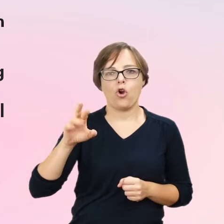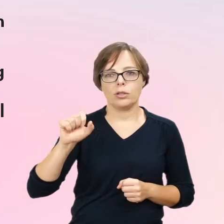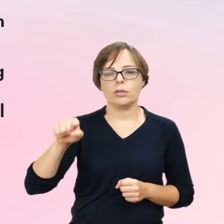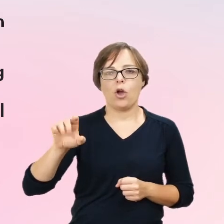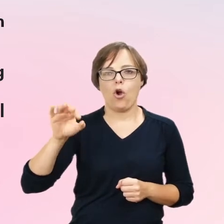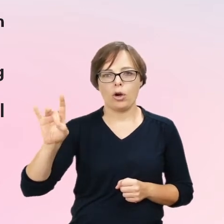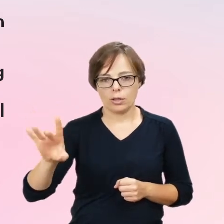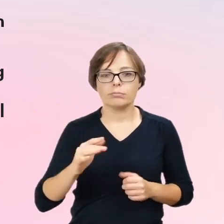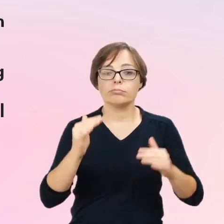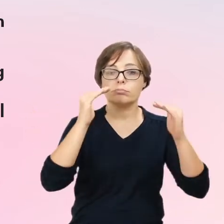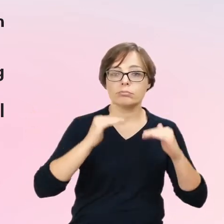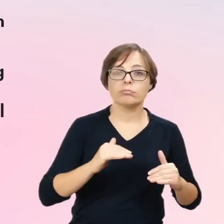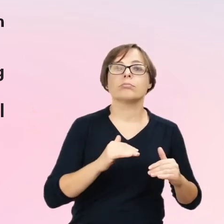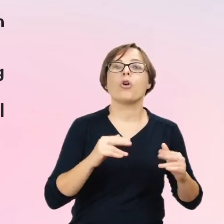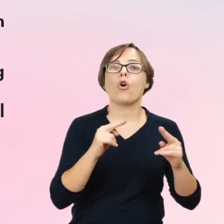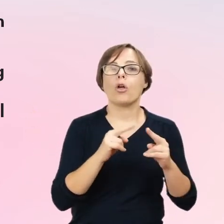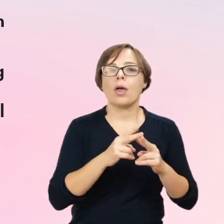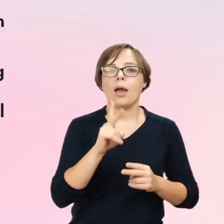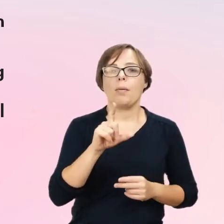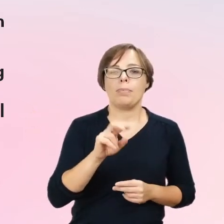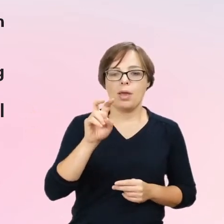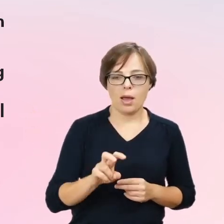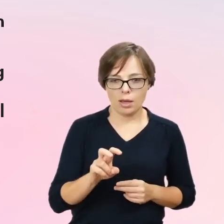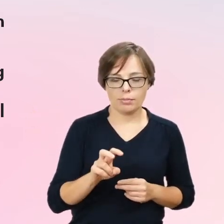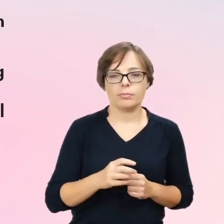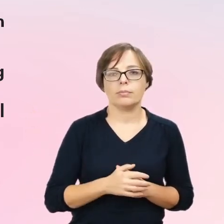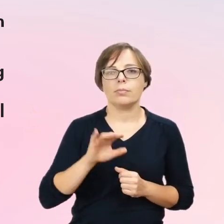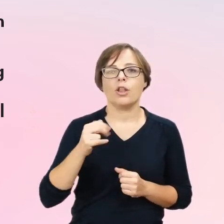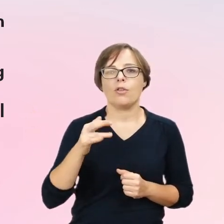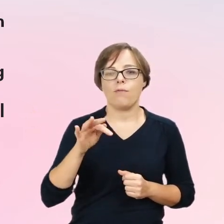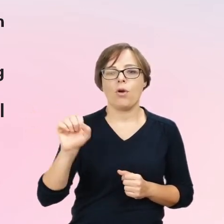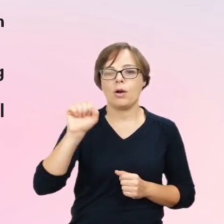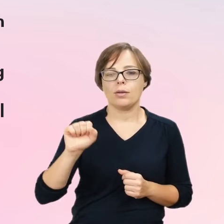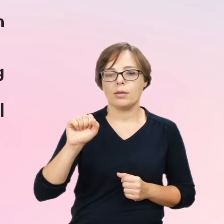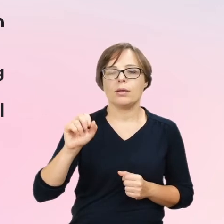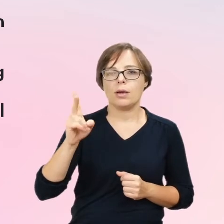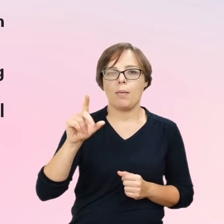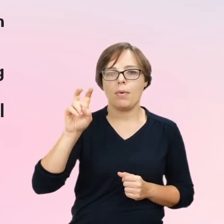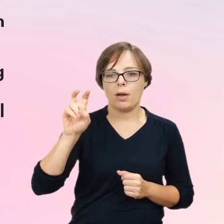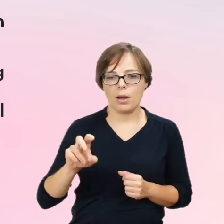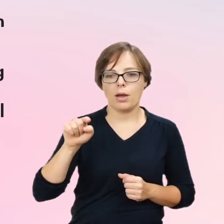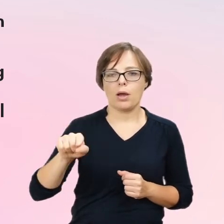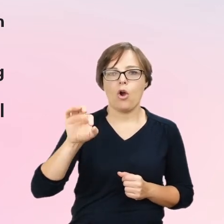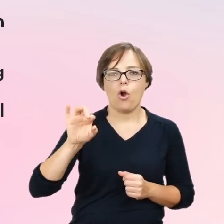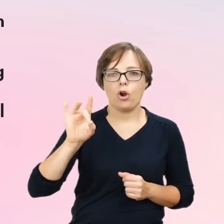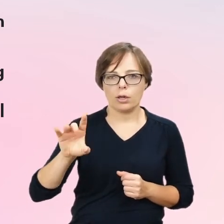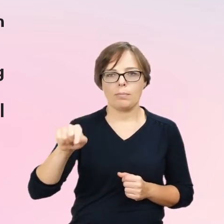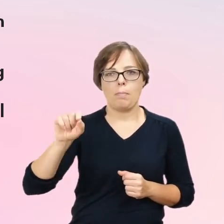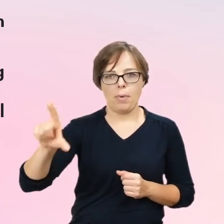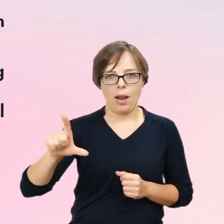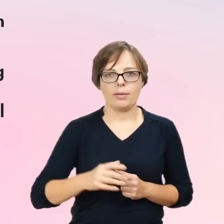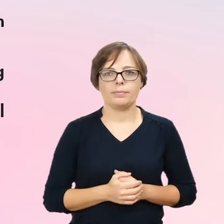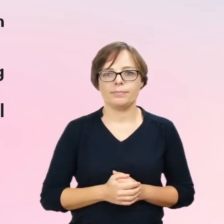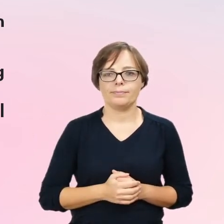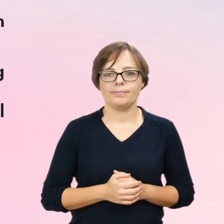i trzeci kontakt do kampanii przeciwomofobii info at kph.org.pl